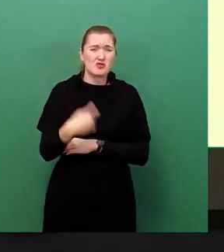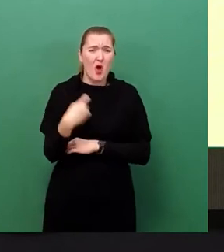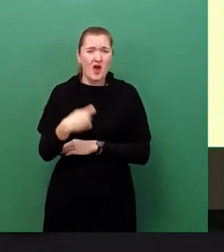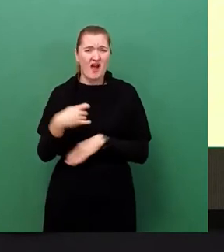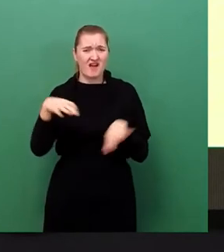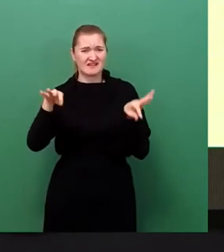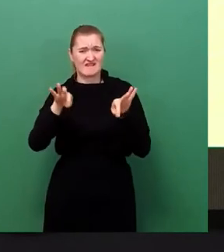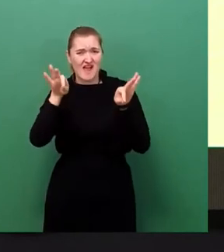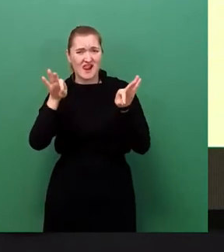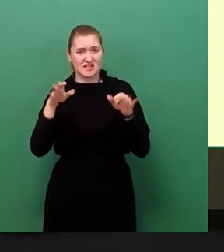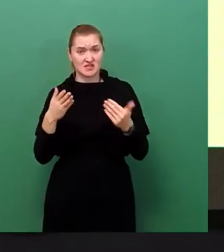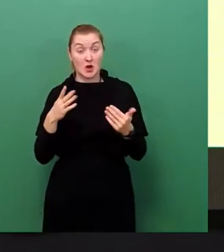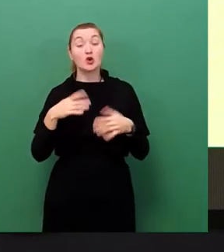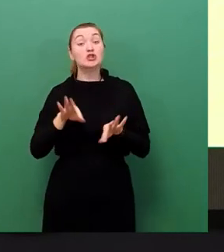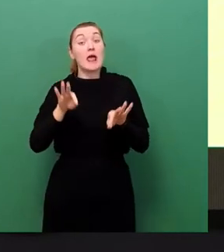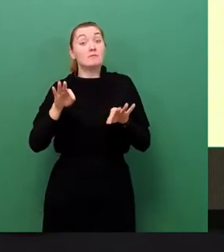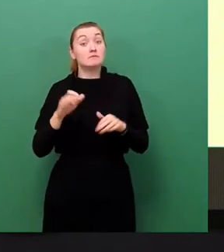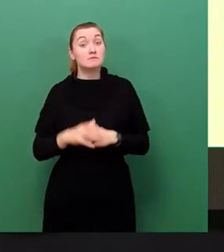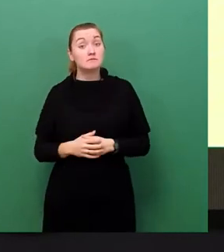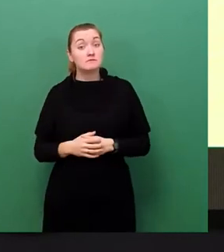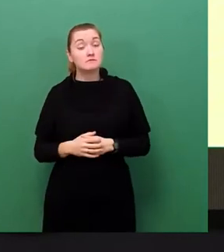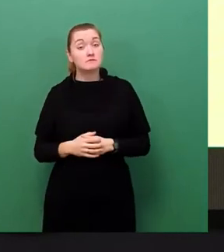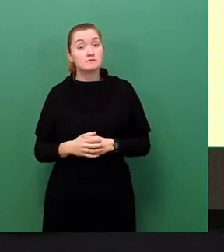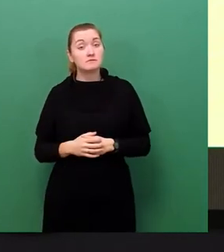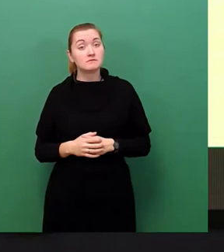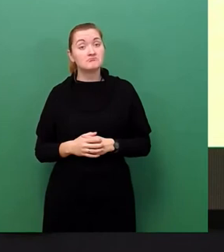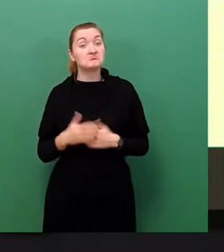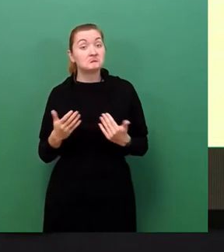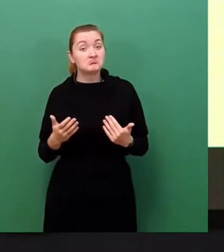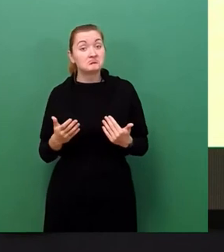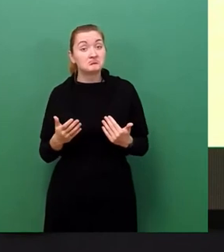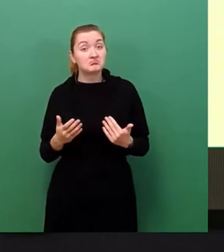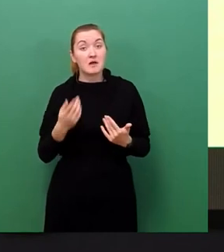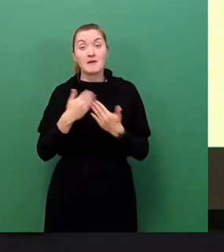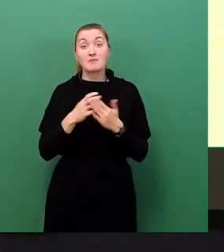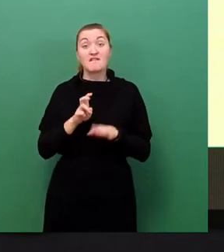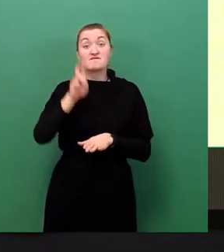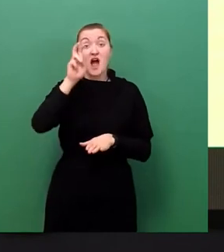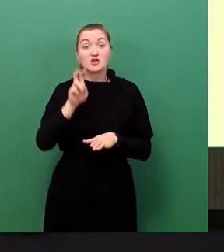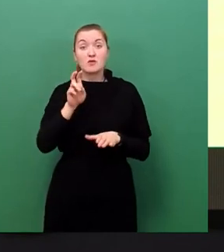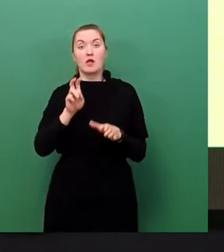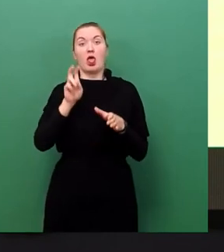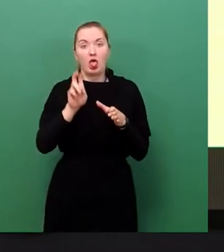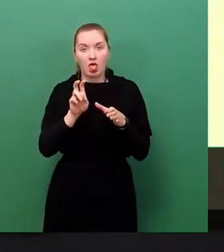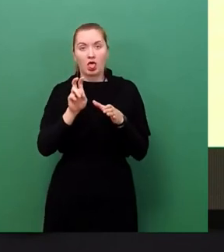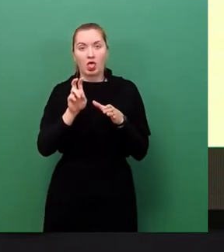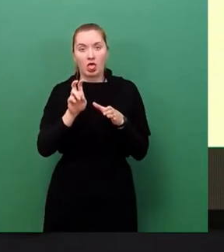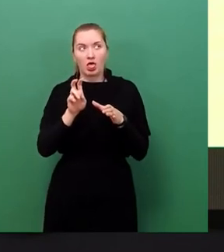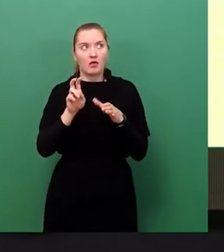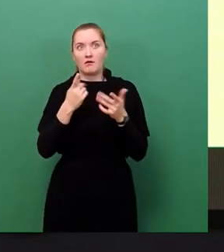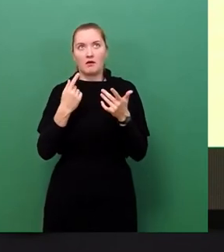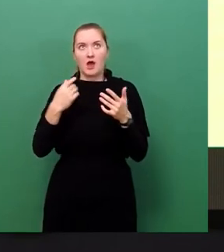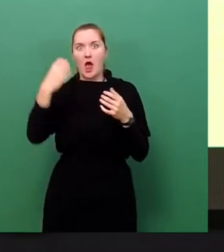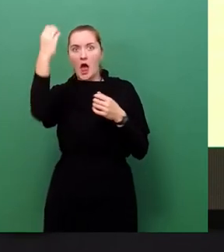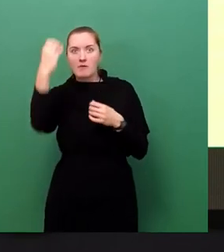ist schlimm. Man bleibt im Fahrstuhl stecken, man kann Panik kriegen, die Ampeln fallen aus, das ist nicht gut